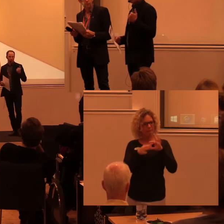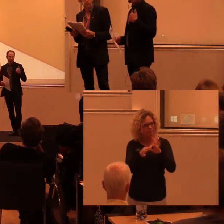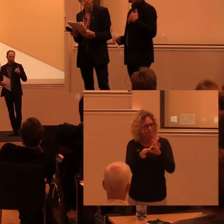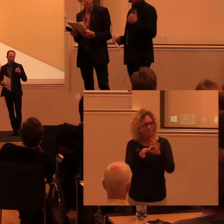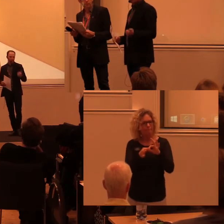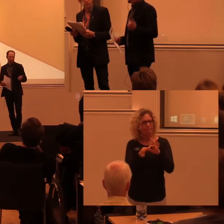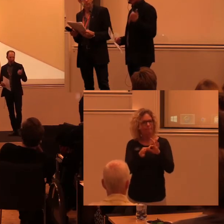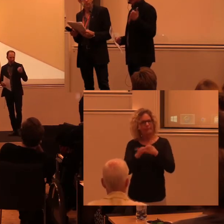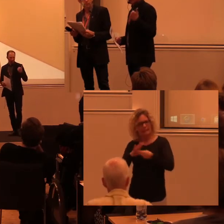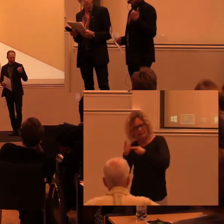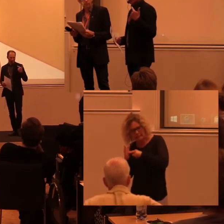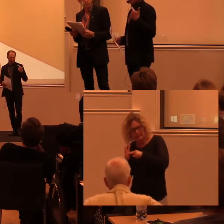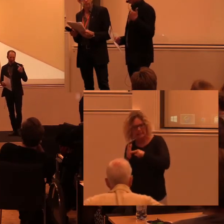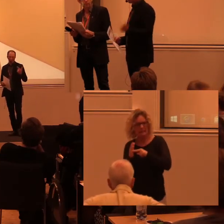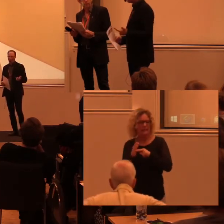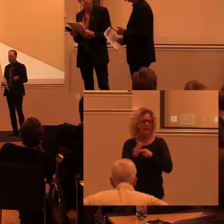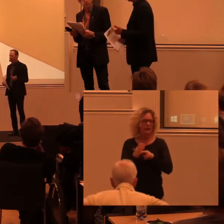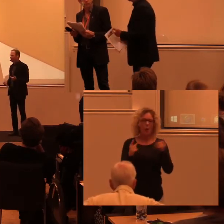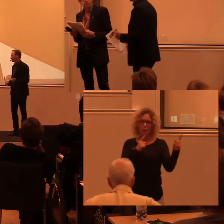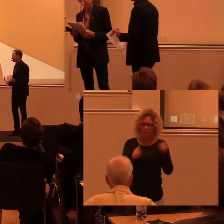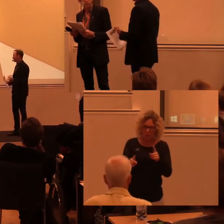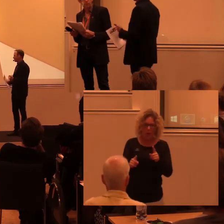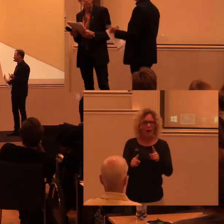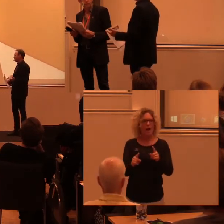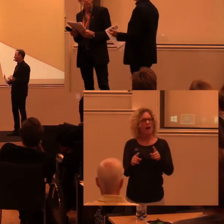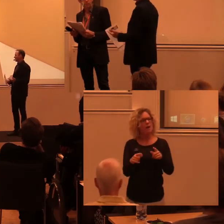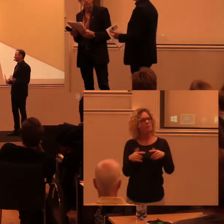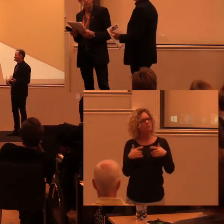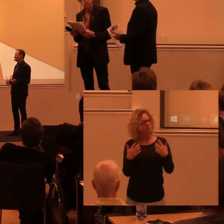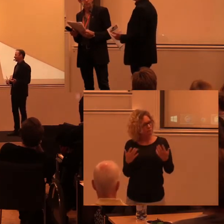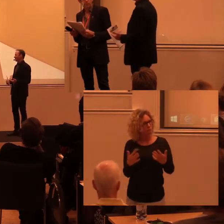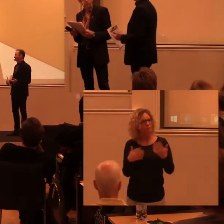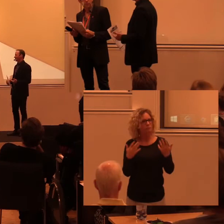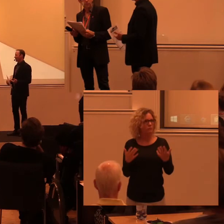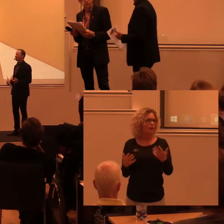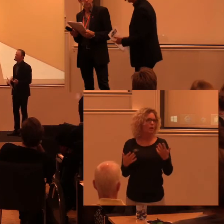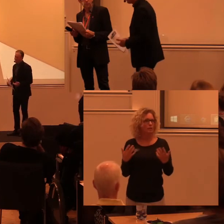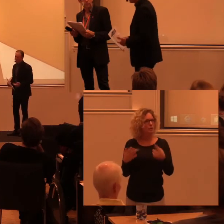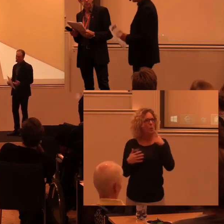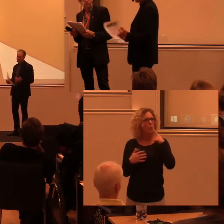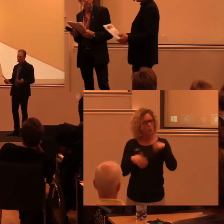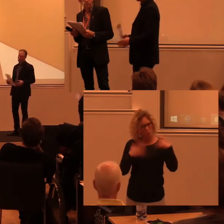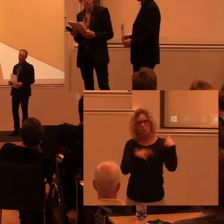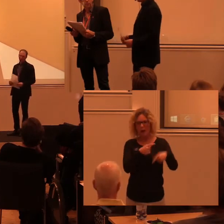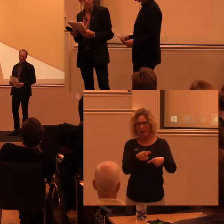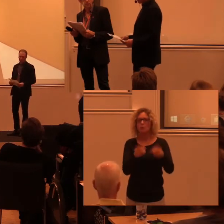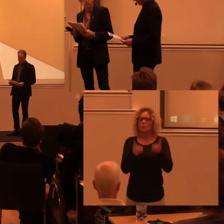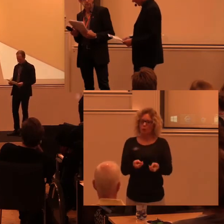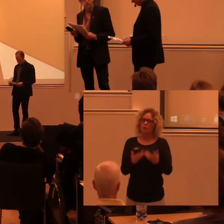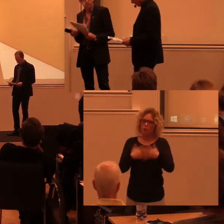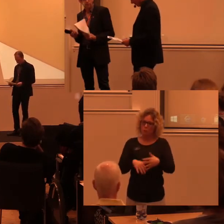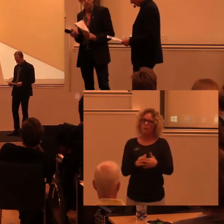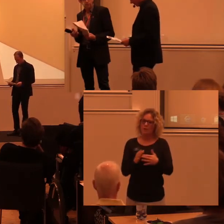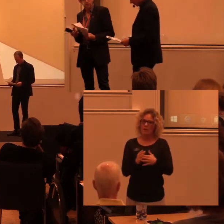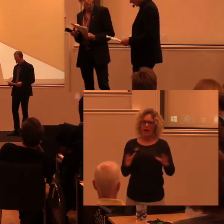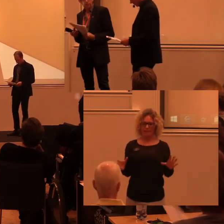teknik, humaniora, kulturarv och funktionshinder. Hela den